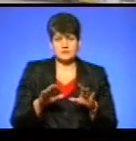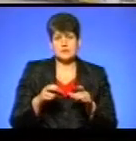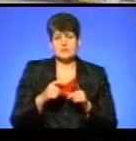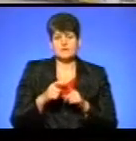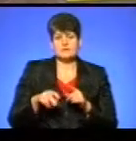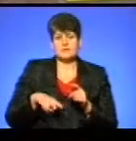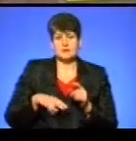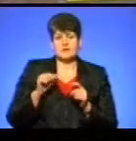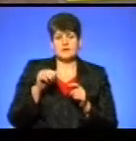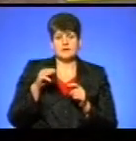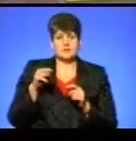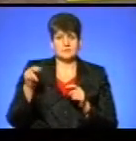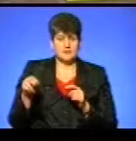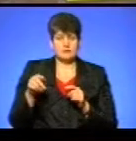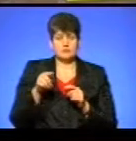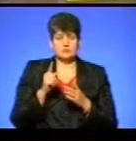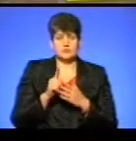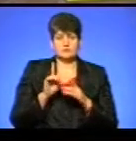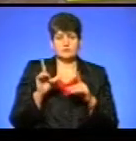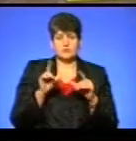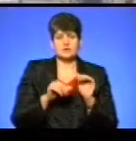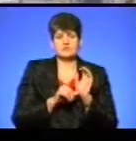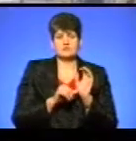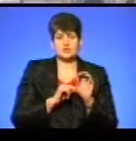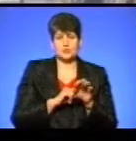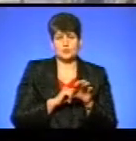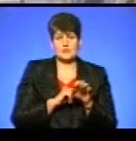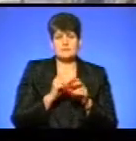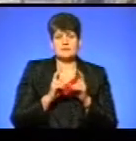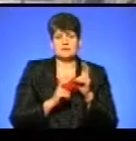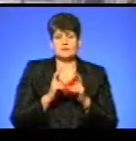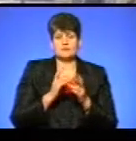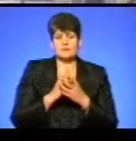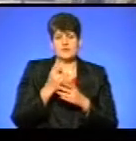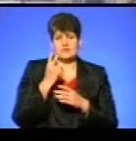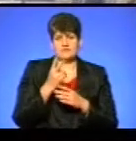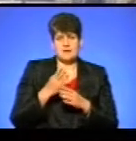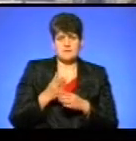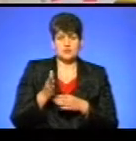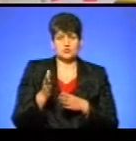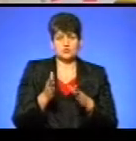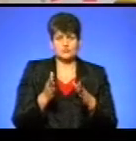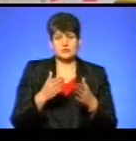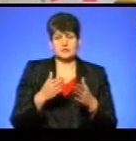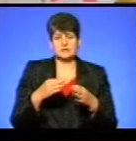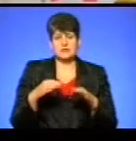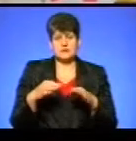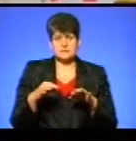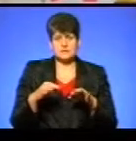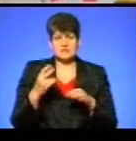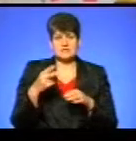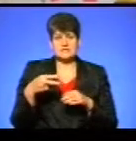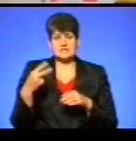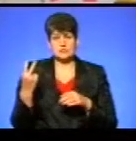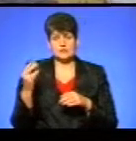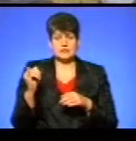цього АТП Олександра Шильмана, вони мали виїхати о 6-й годині. Підприємство має два маршрути Тернопільського громадського транспорту – 22